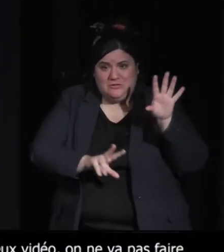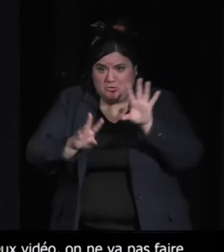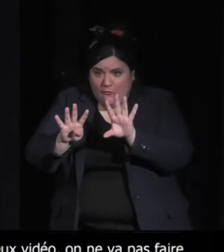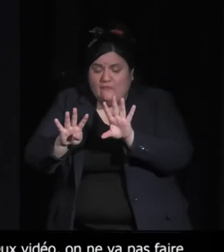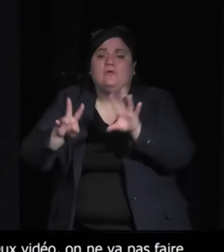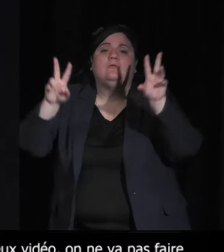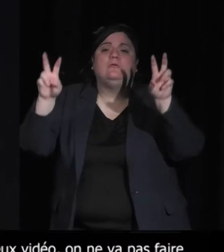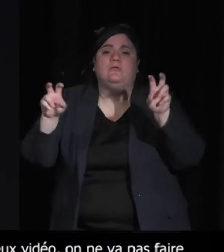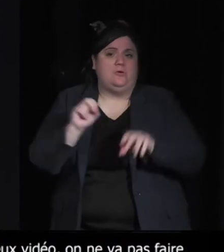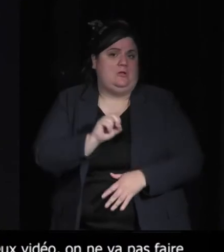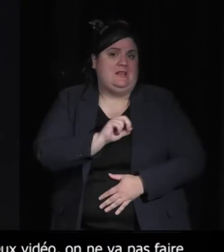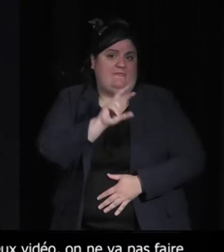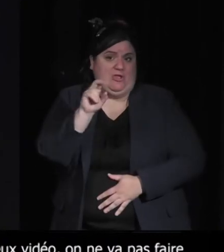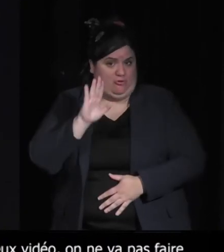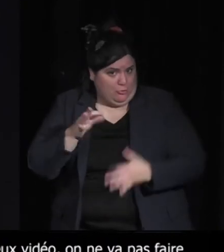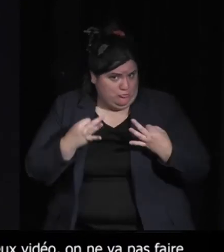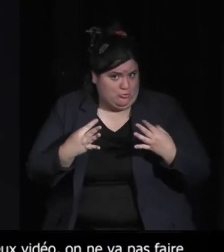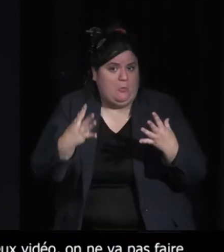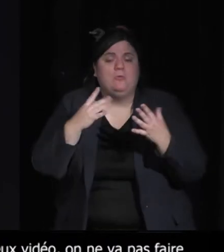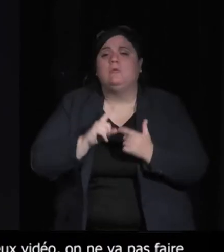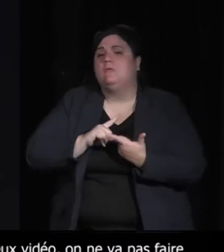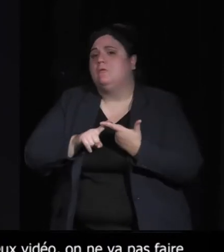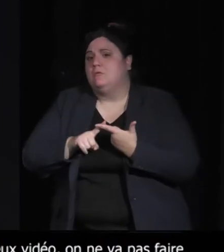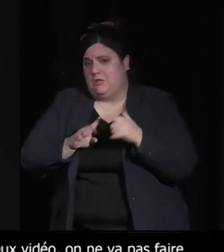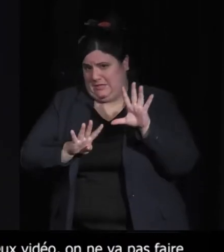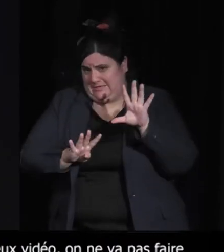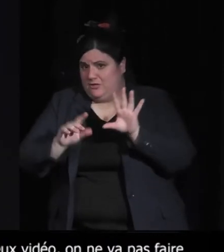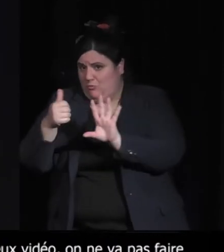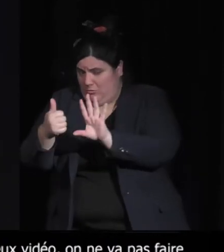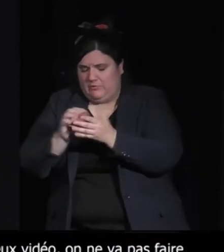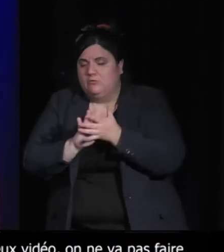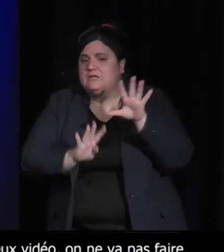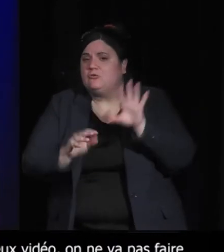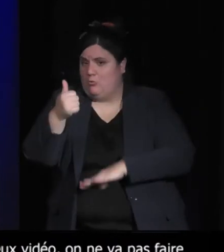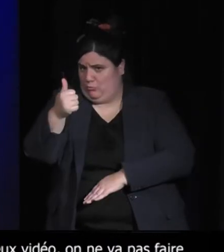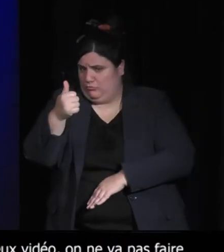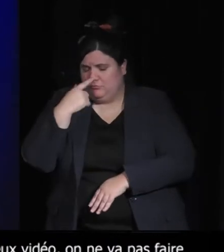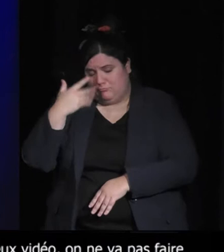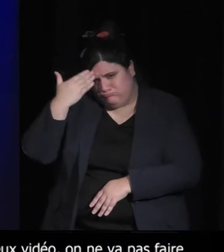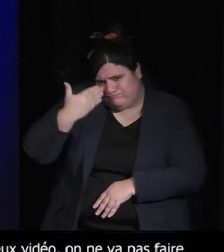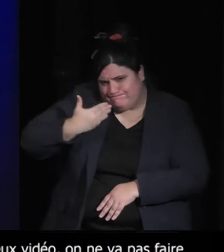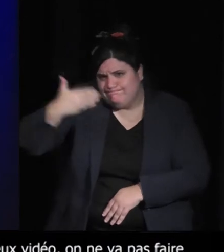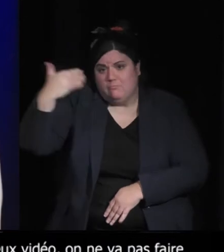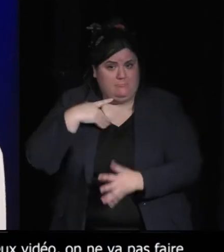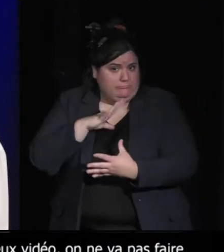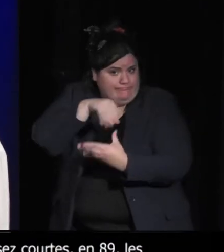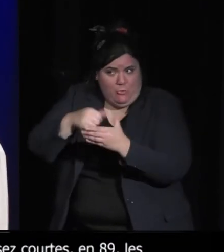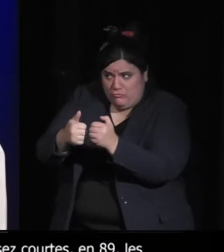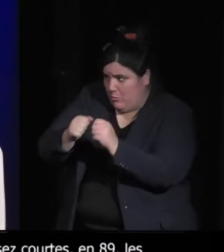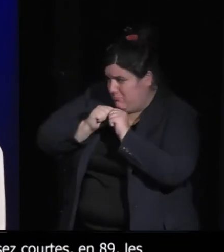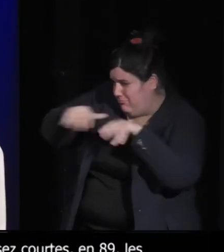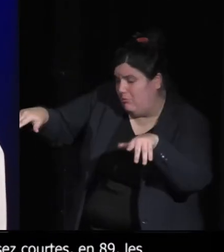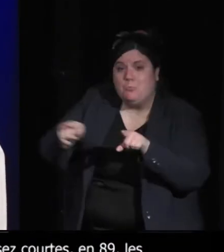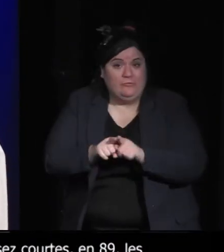peut-être le jeu le plus emblématique parce qu'il est rentré dans l'histoire du jeu vidéo. est rentré dans les musées aussi plus